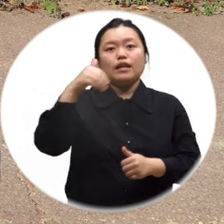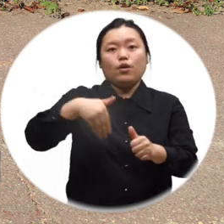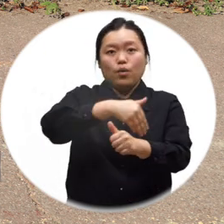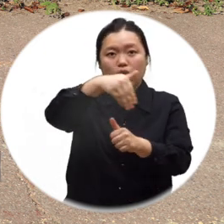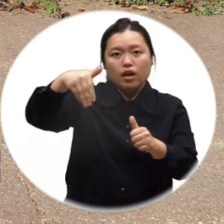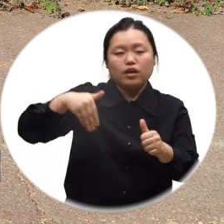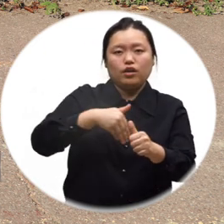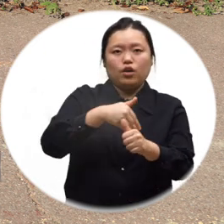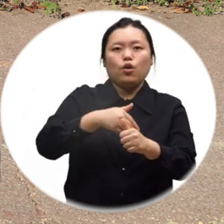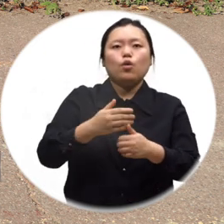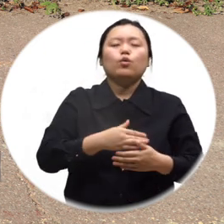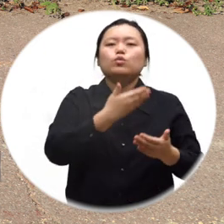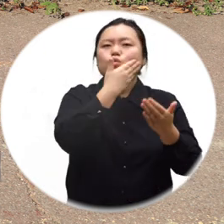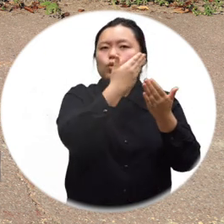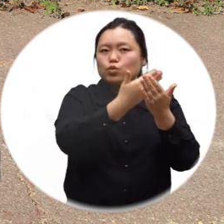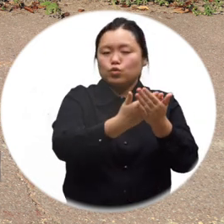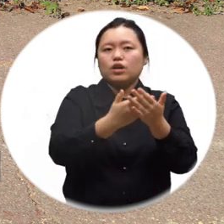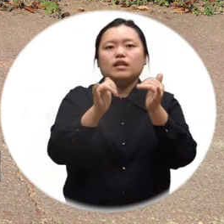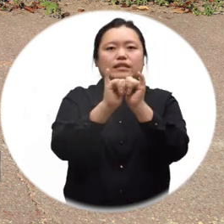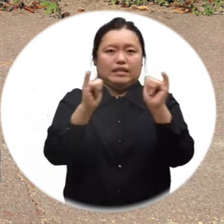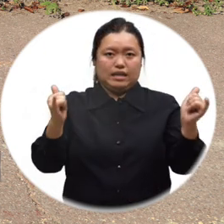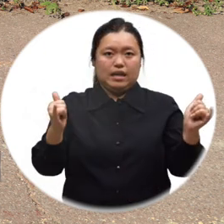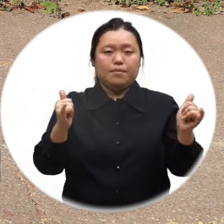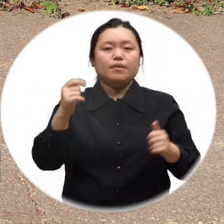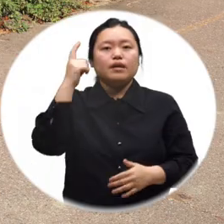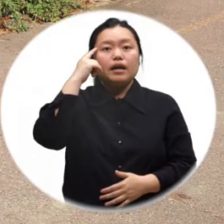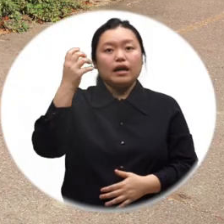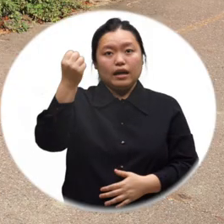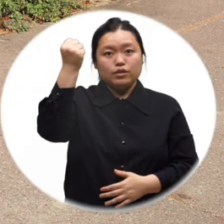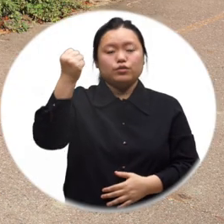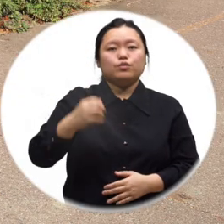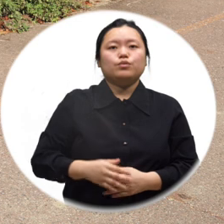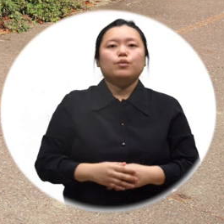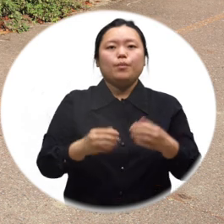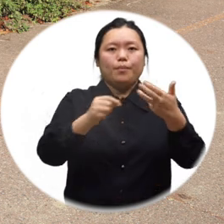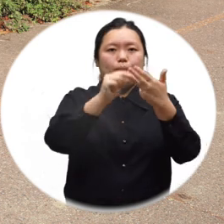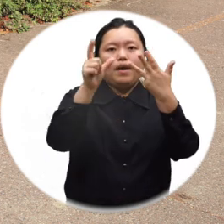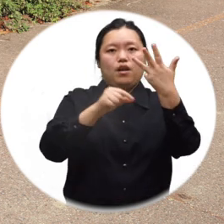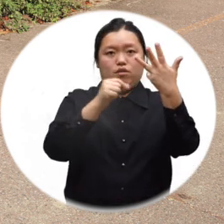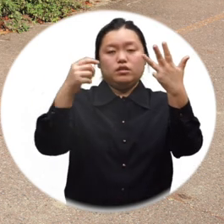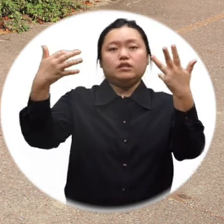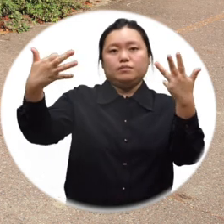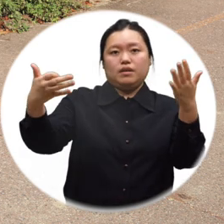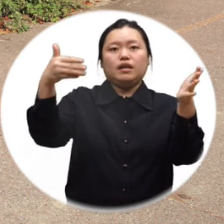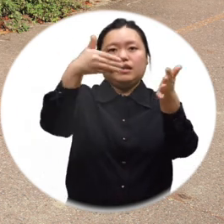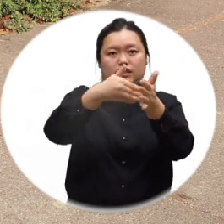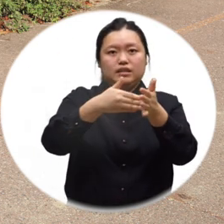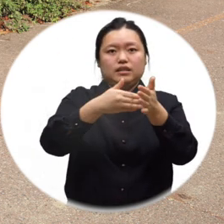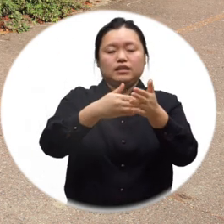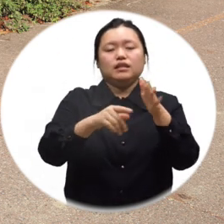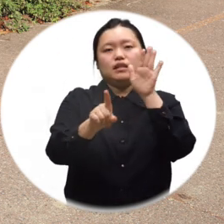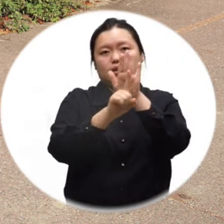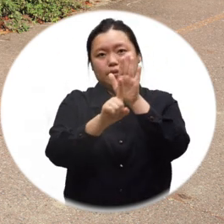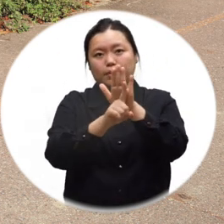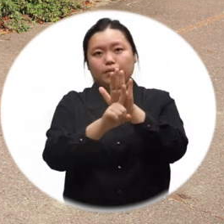5가지를 주제로 10월 18일까지 개최됩니다. 이후엔 실무부서의 1차 심사,